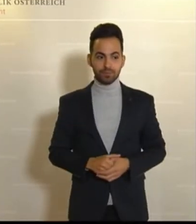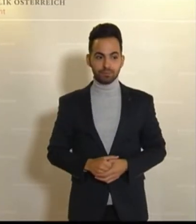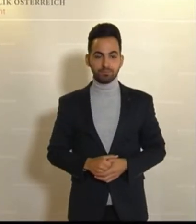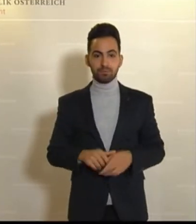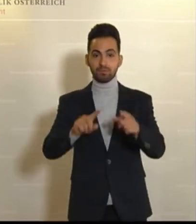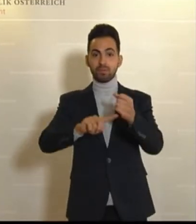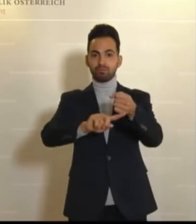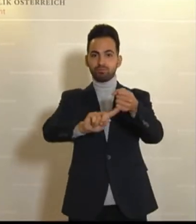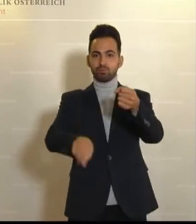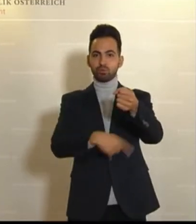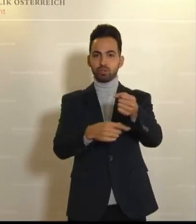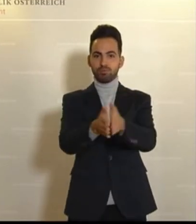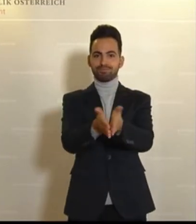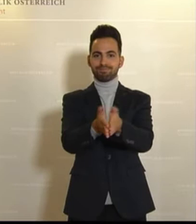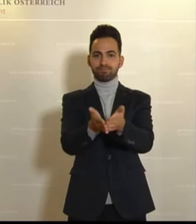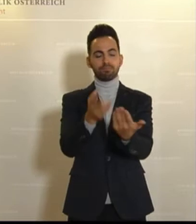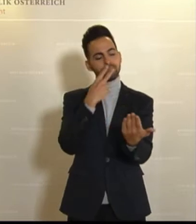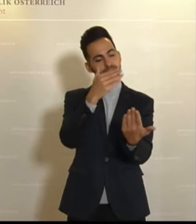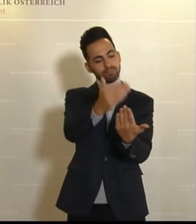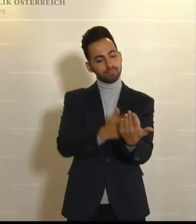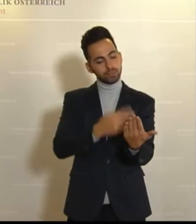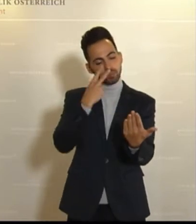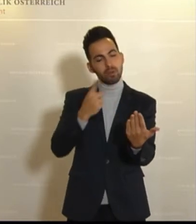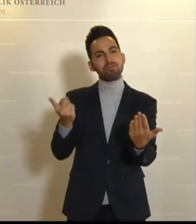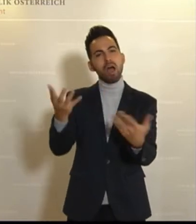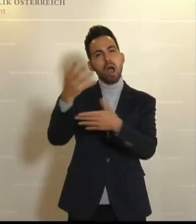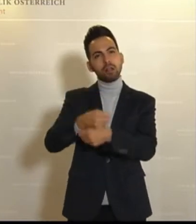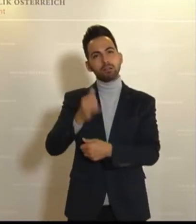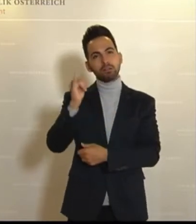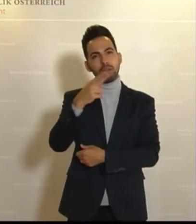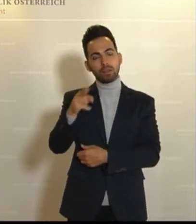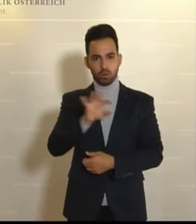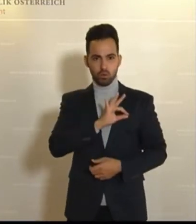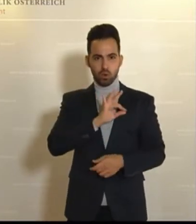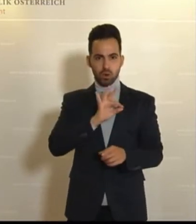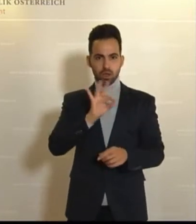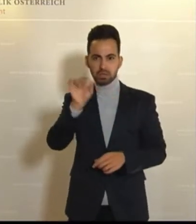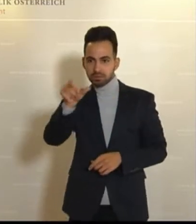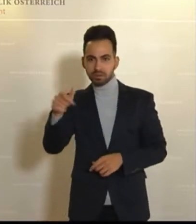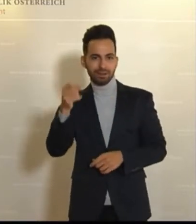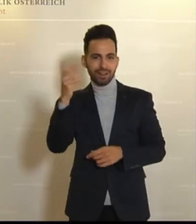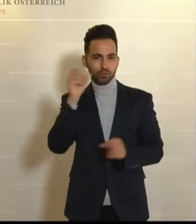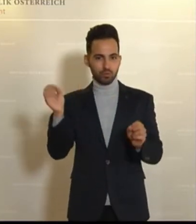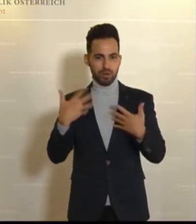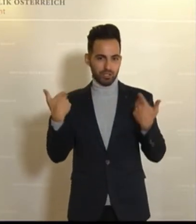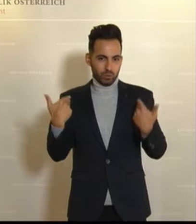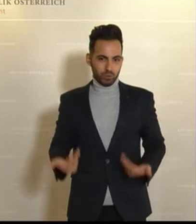das Budget angeschaut aus Perspektive der Nachhaltigkeit, das wird meine Kollegen und Kolleginnen wahrscheinlich nicht sehr überraschen.